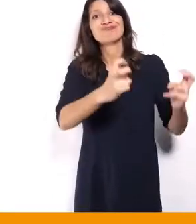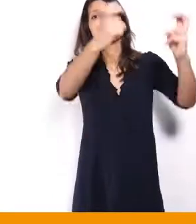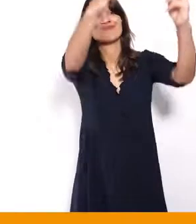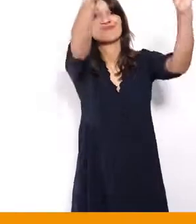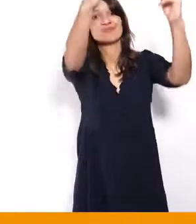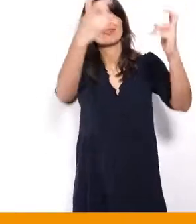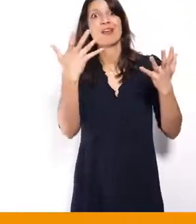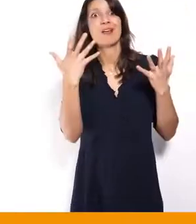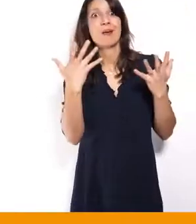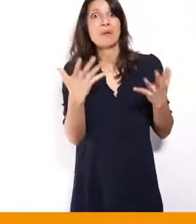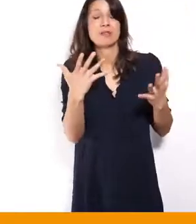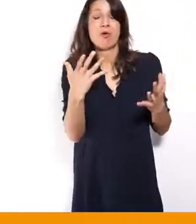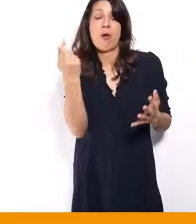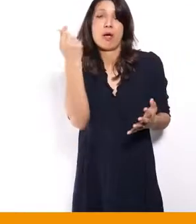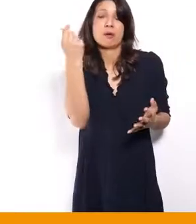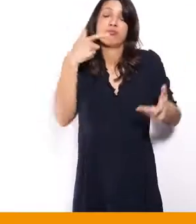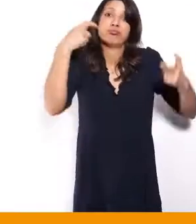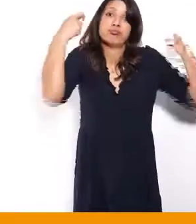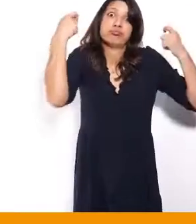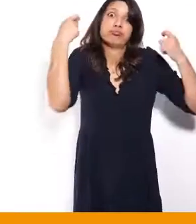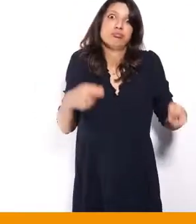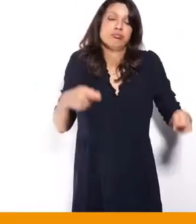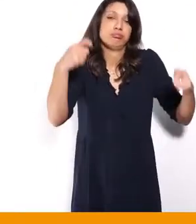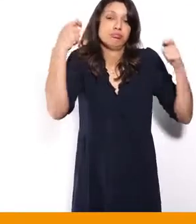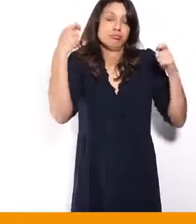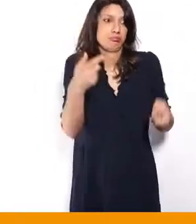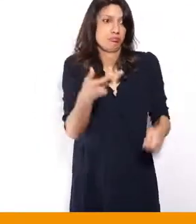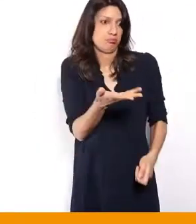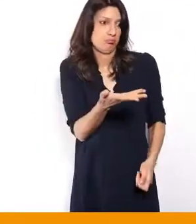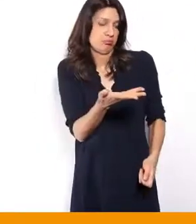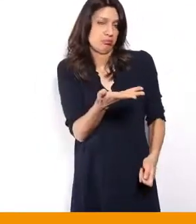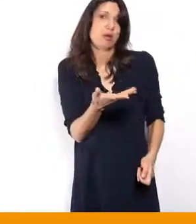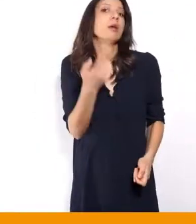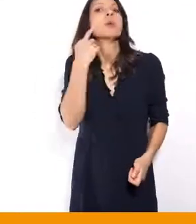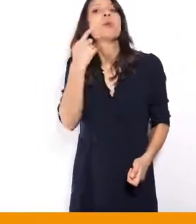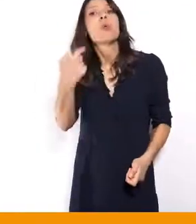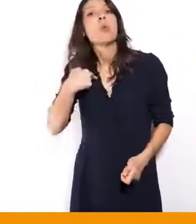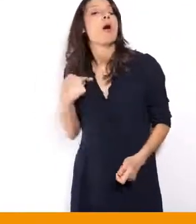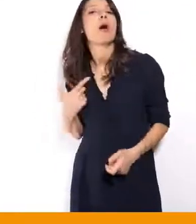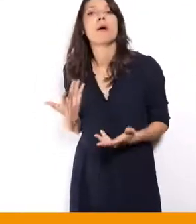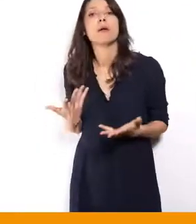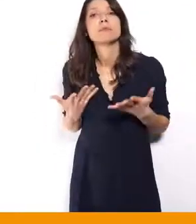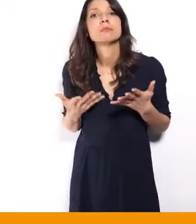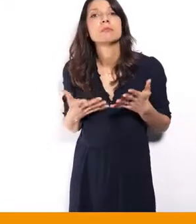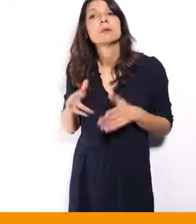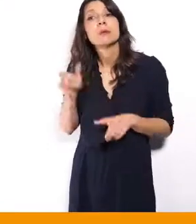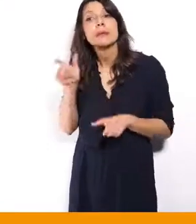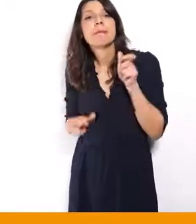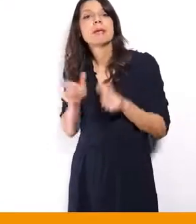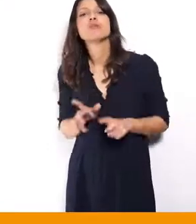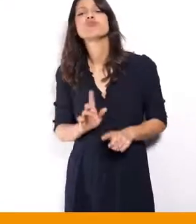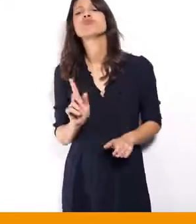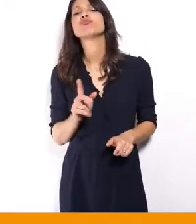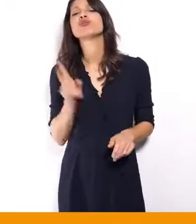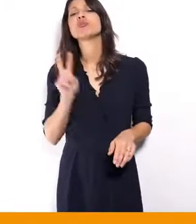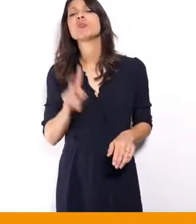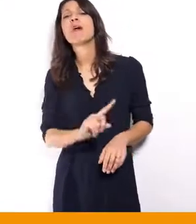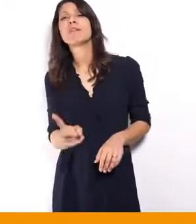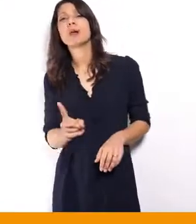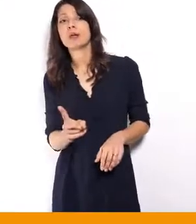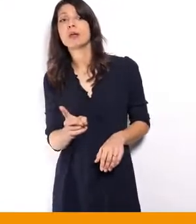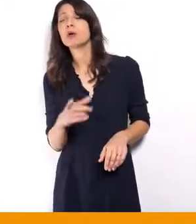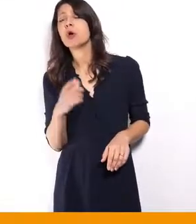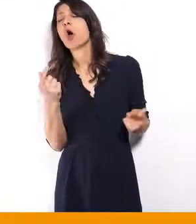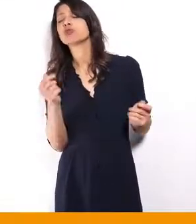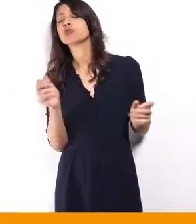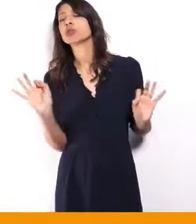délirants. Donc voilà, pour moi, tous ceux qui sont sceptiques en se disant « mais est qu'il y les moyens ? Est-ce qu'il y aurait l'argent ? »